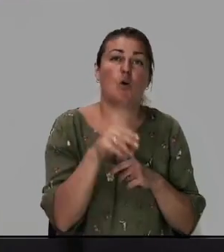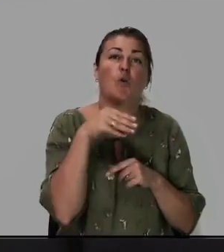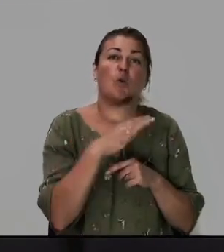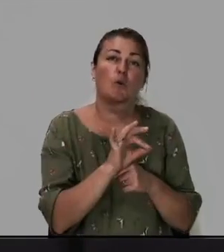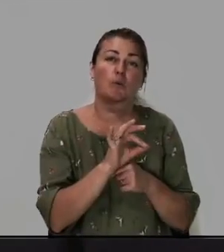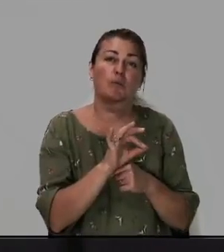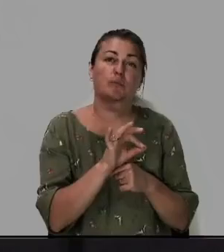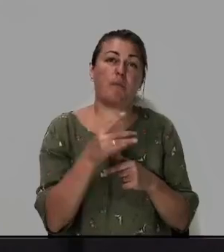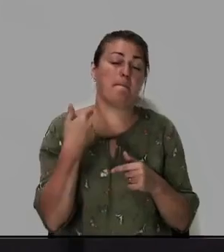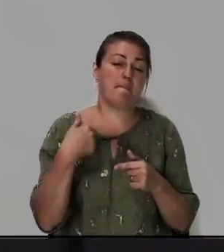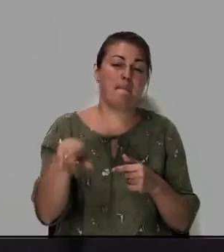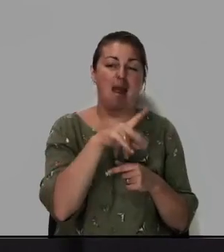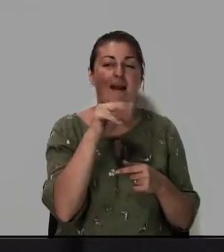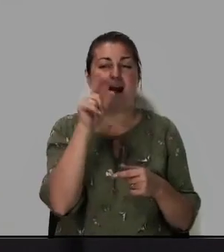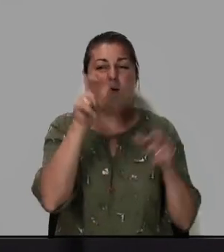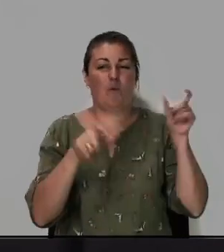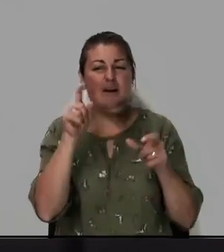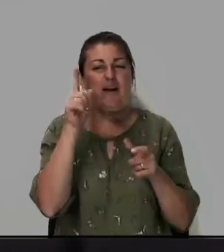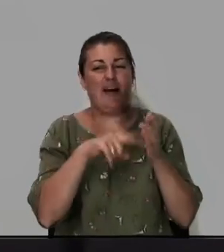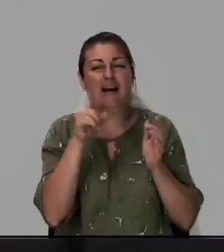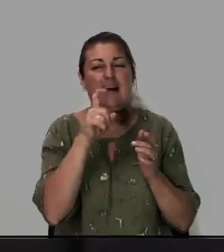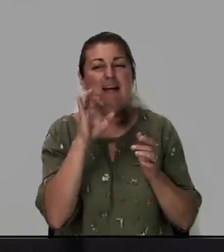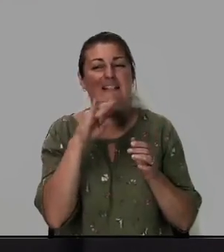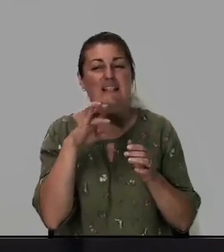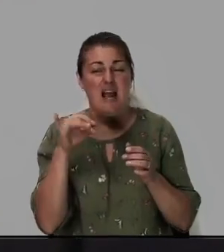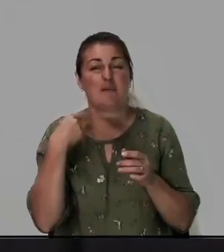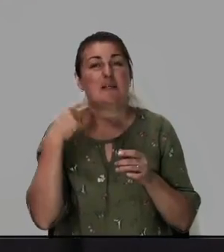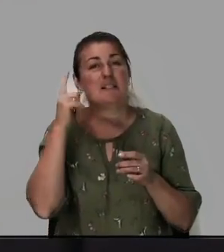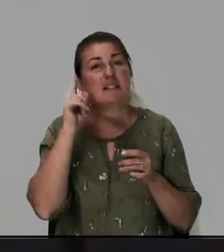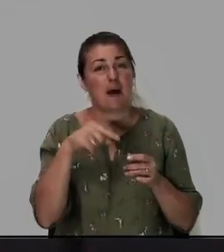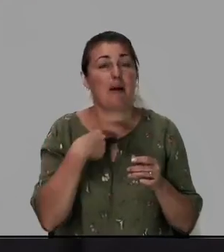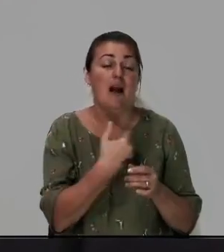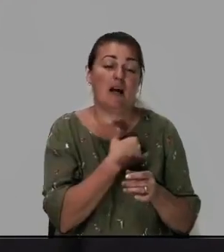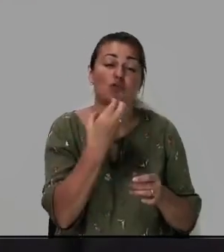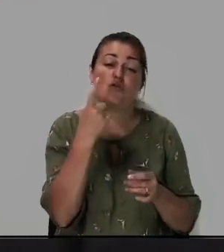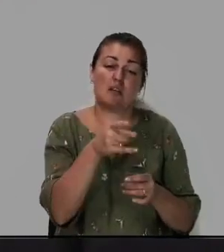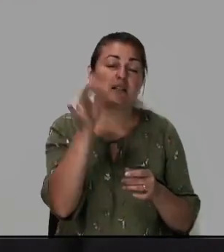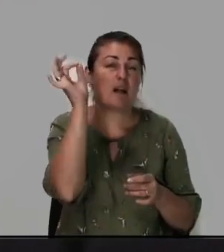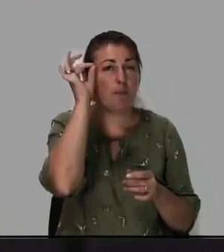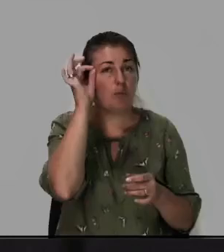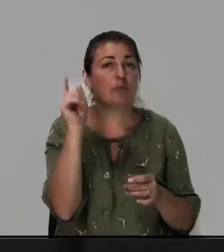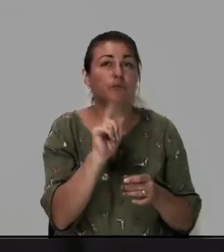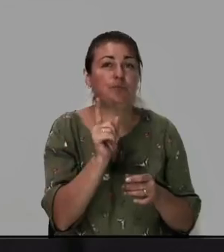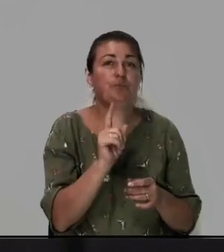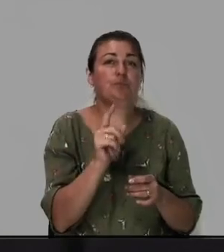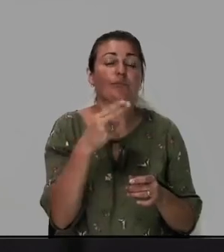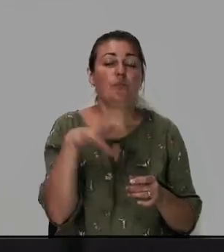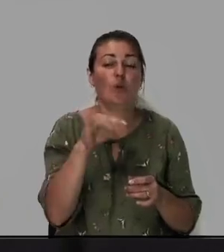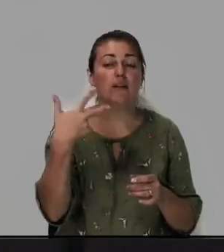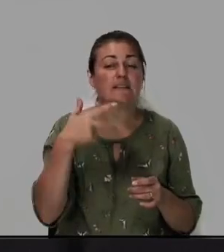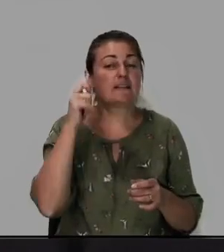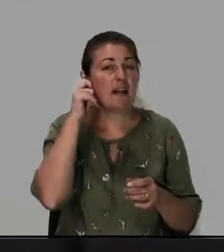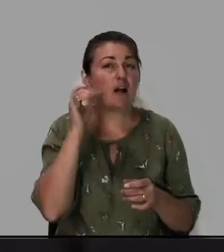мы как христиане мы знаем, но я хочу еще раз напомнить, что до 30 лет